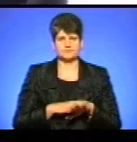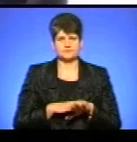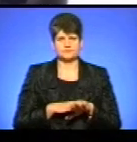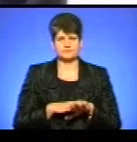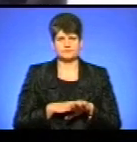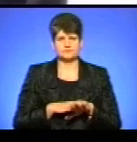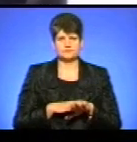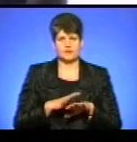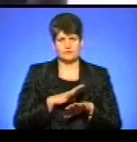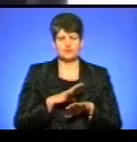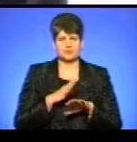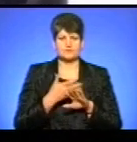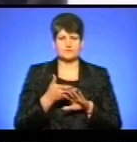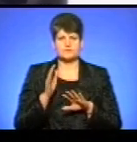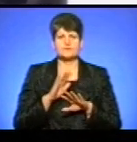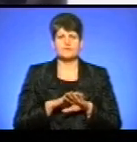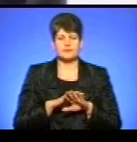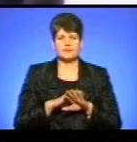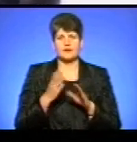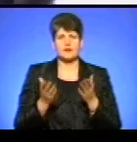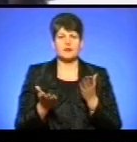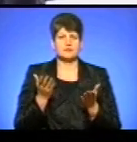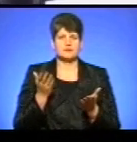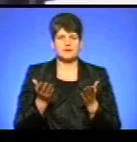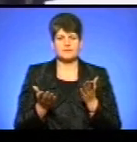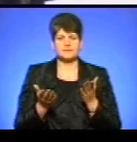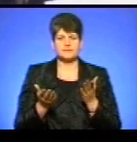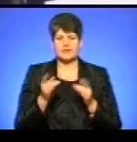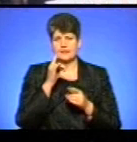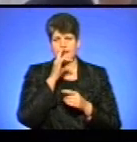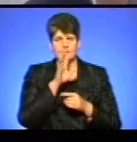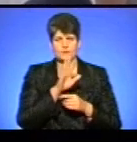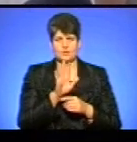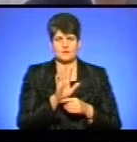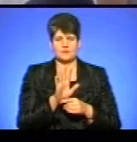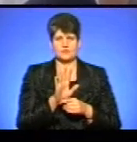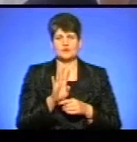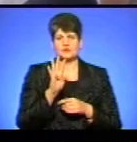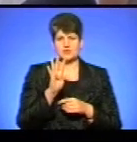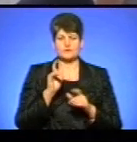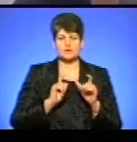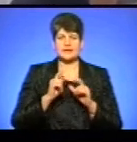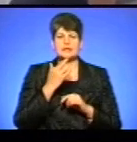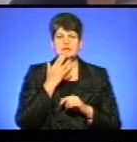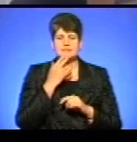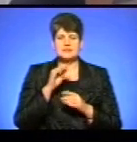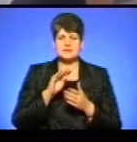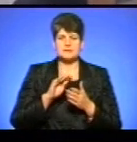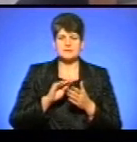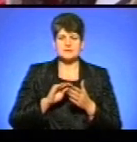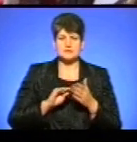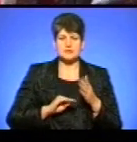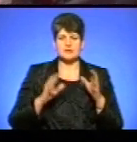Було тяжко, але не погане. Четверо студентів-іноземців, які писали